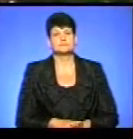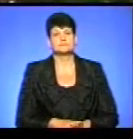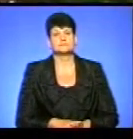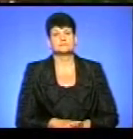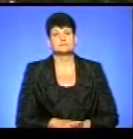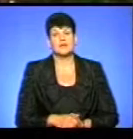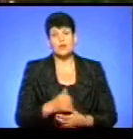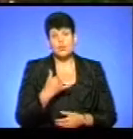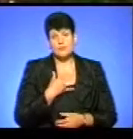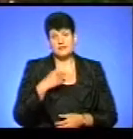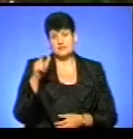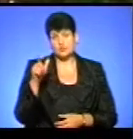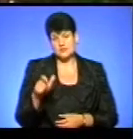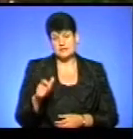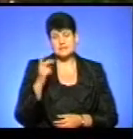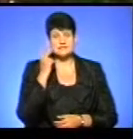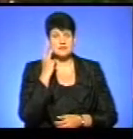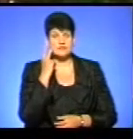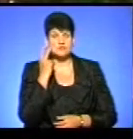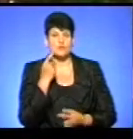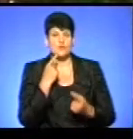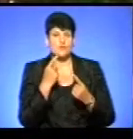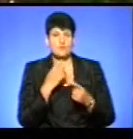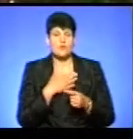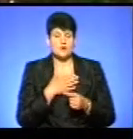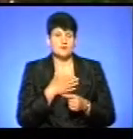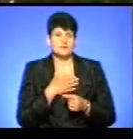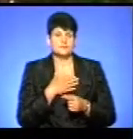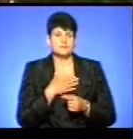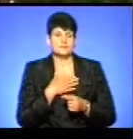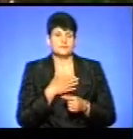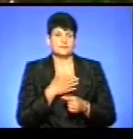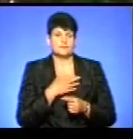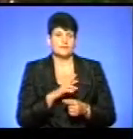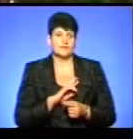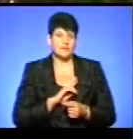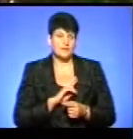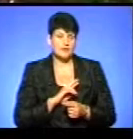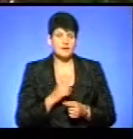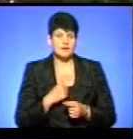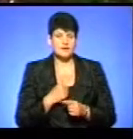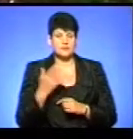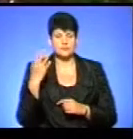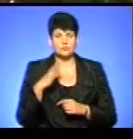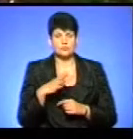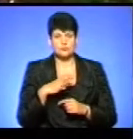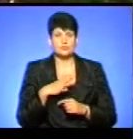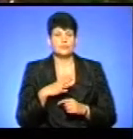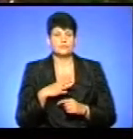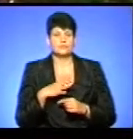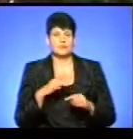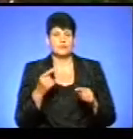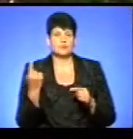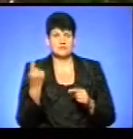Мене як в людини завжди говорить моє зелене їство, тому що я був одним із фундаторів партії «Зелених